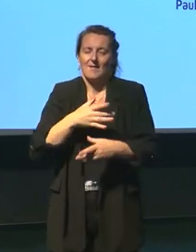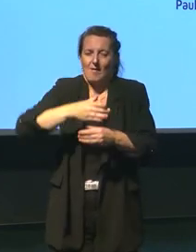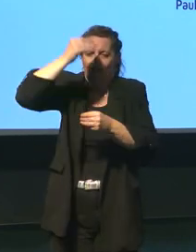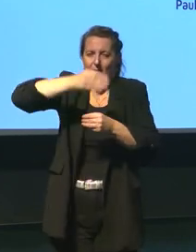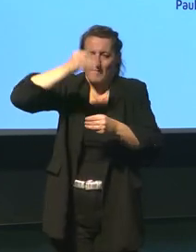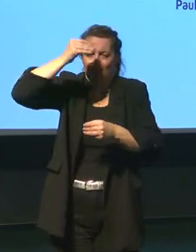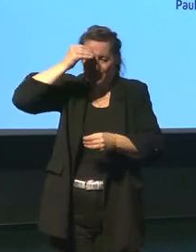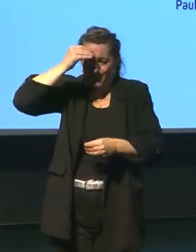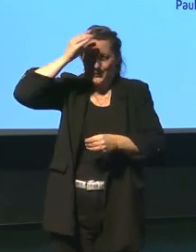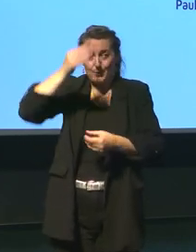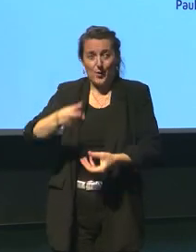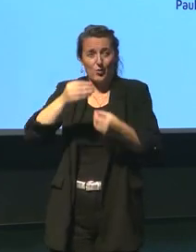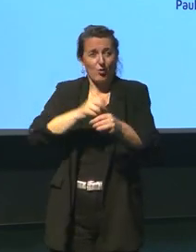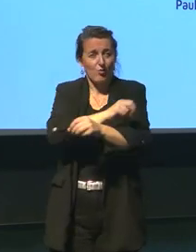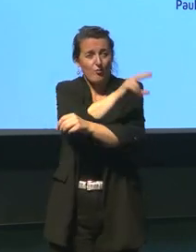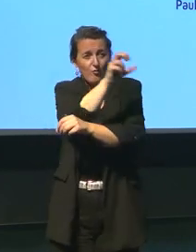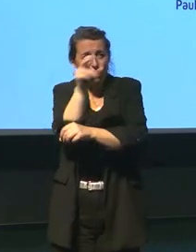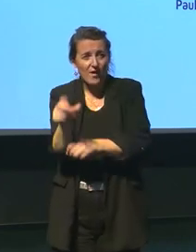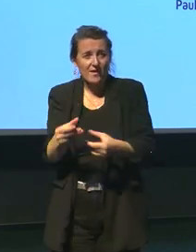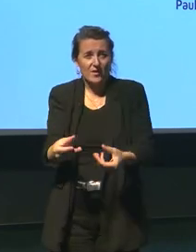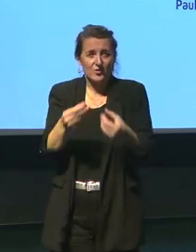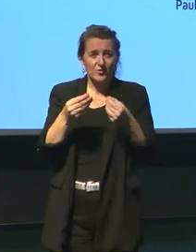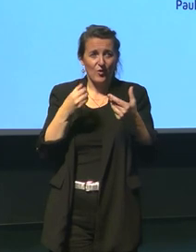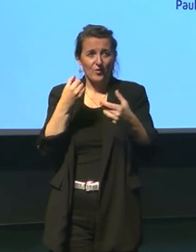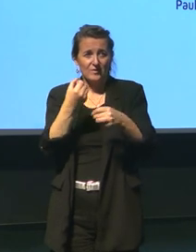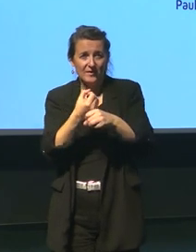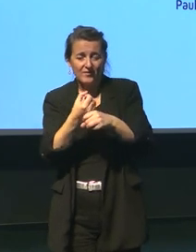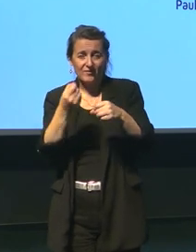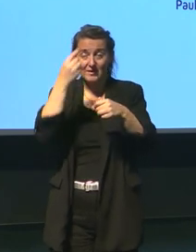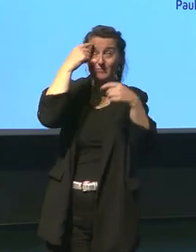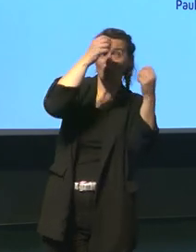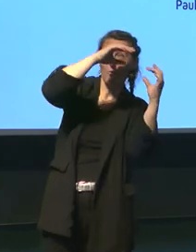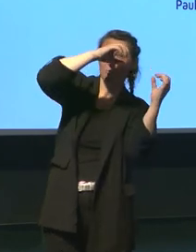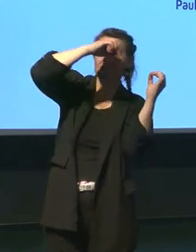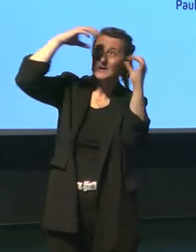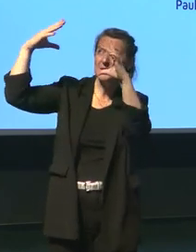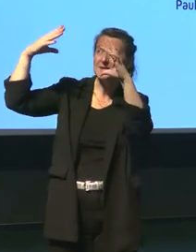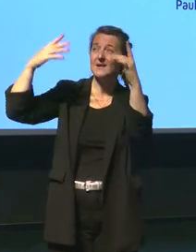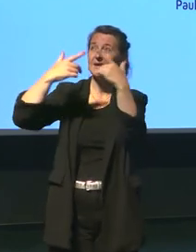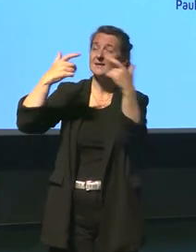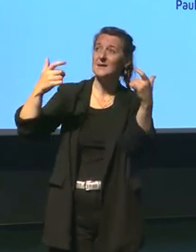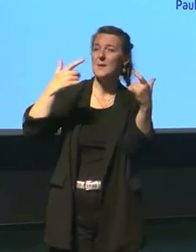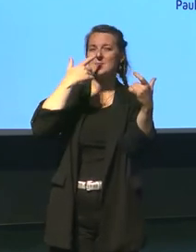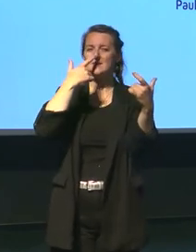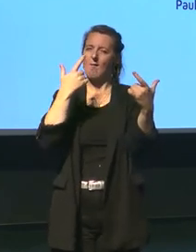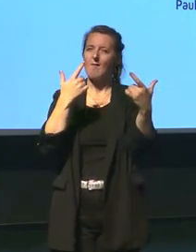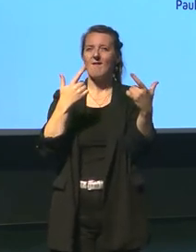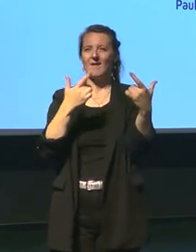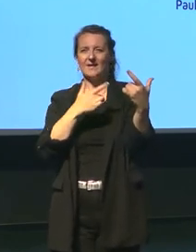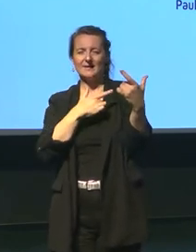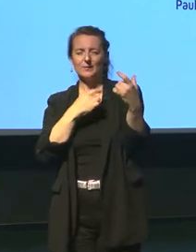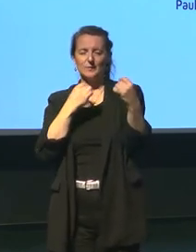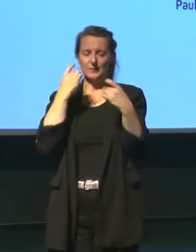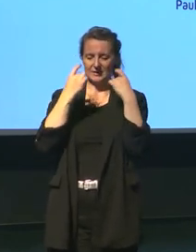fait comme je disais aussi voyager et te travailler actuellement sur les imaginaires personnellement je pense aussi qu'il y a beaucoup de choses à faire justement